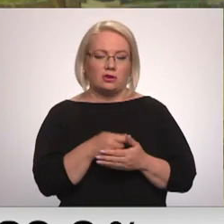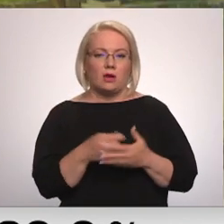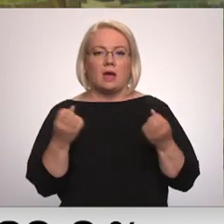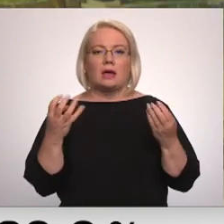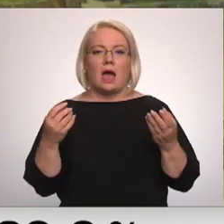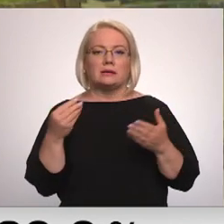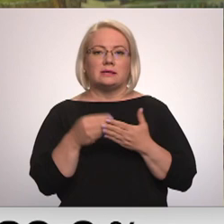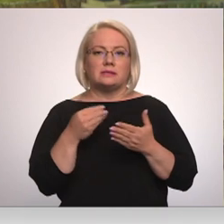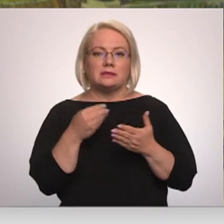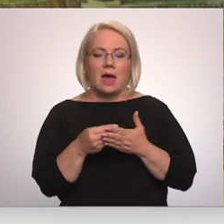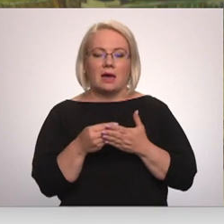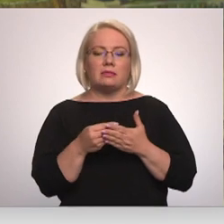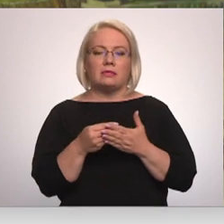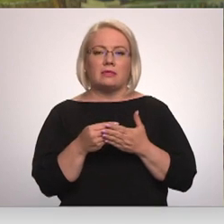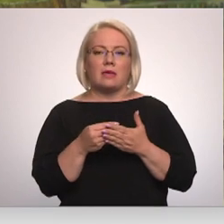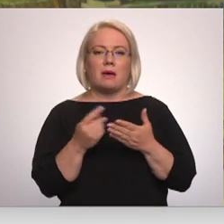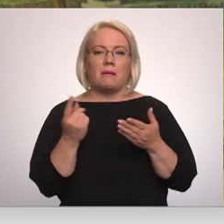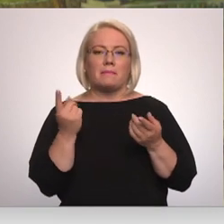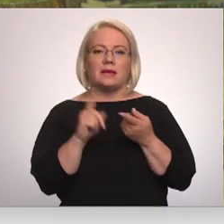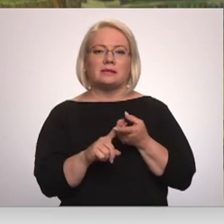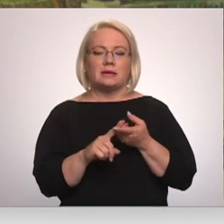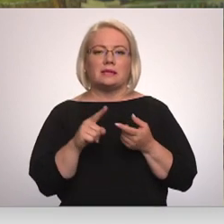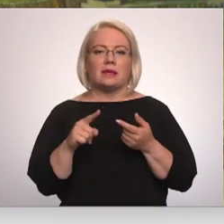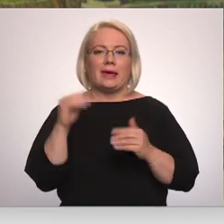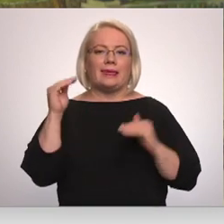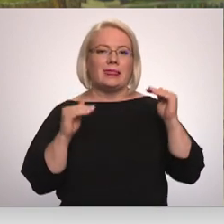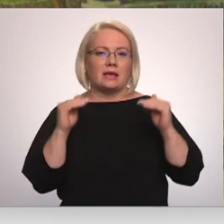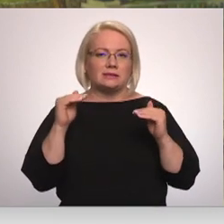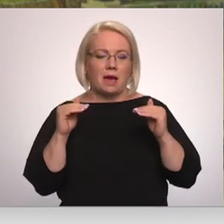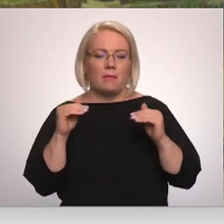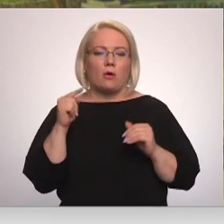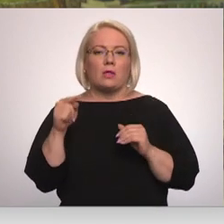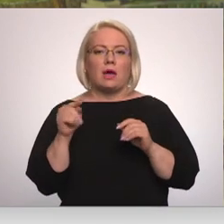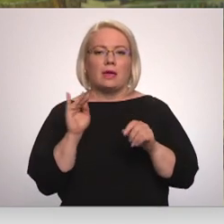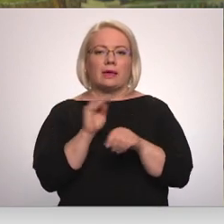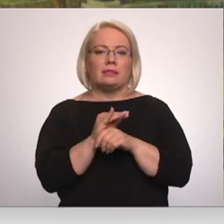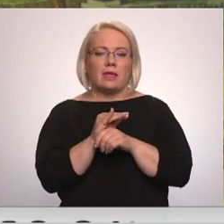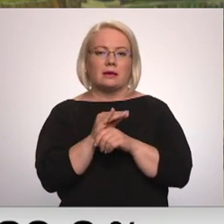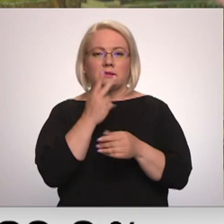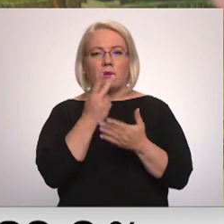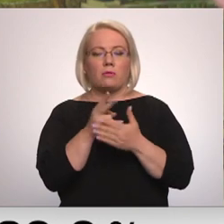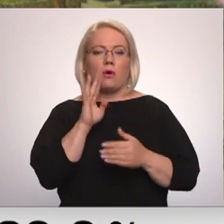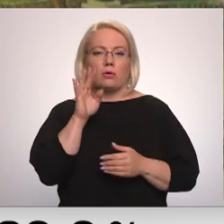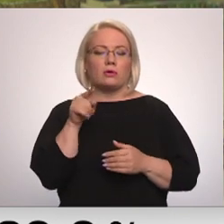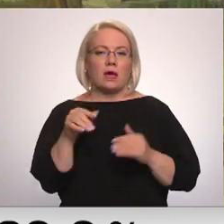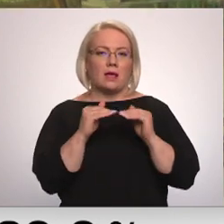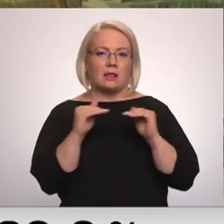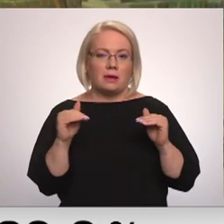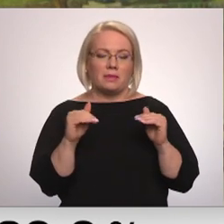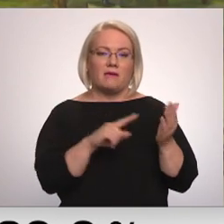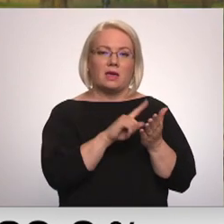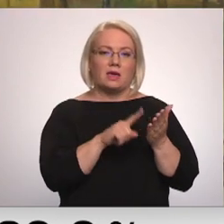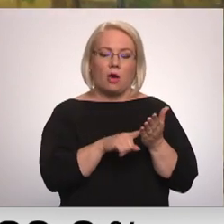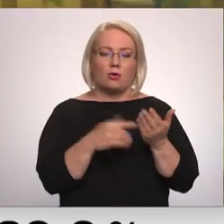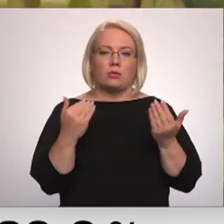ir piesaistīta TTF indeksem, un šīta indekse prognoze šādā līmenī arī ir. Bet biržas cena